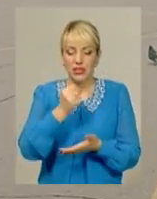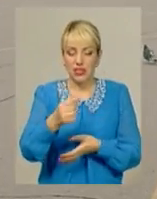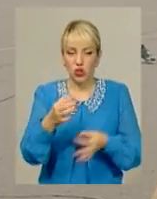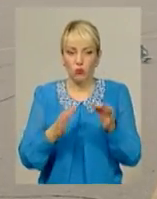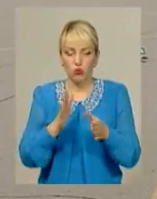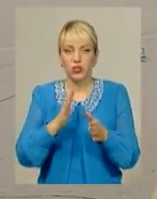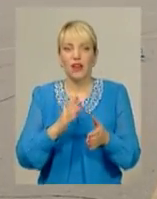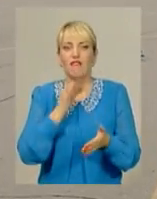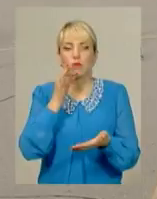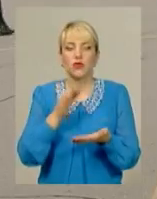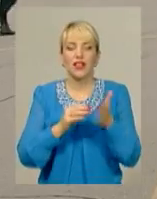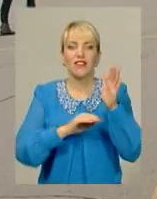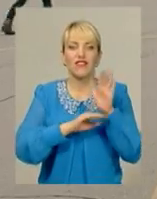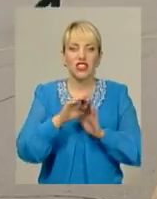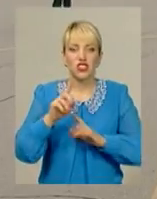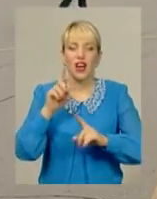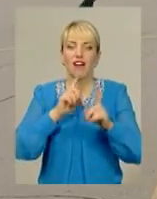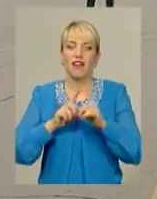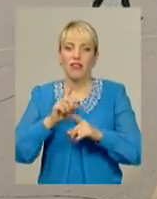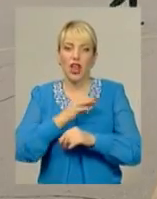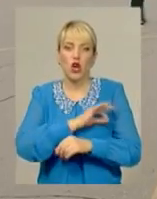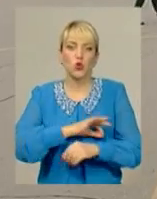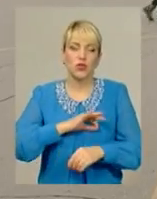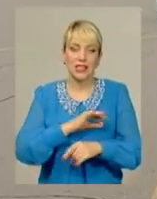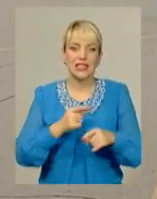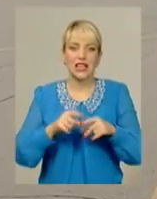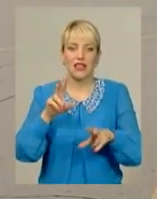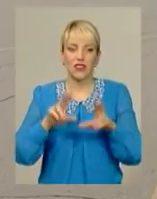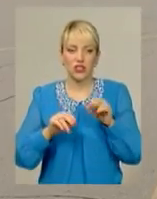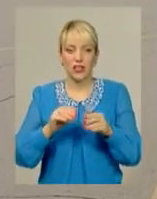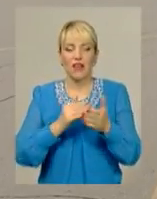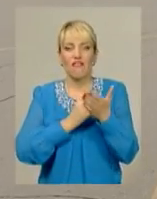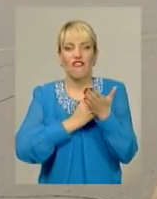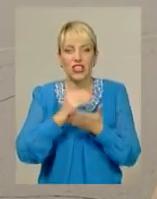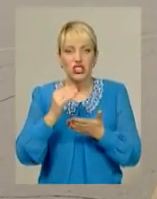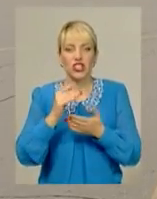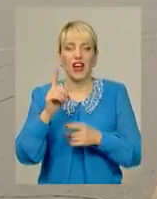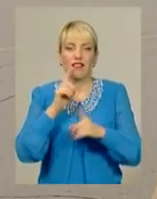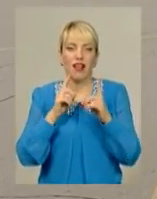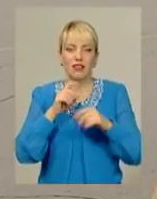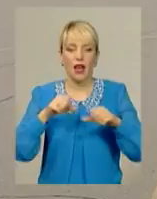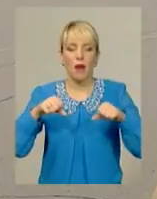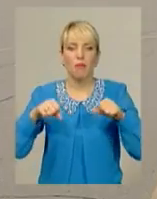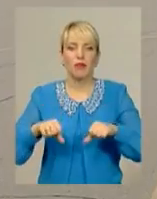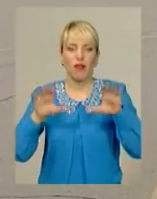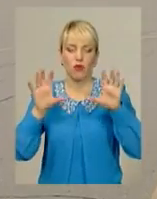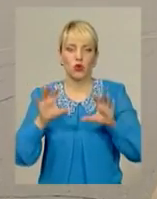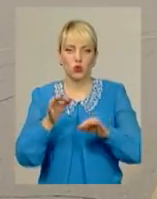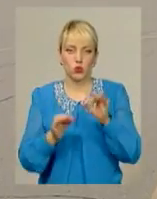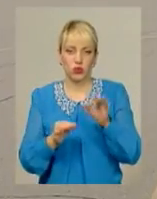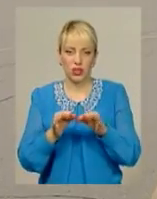Вища Рада Юстиції, котра відтепер називатиметься Вища Рада Правосуддя. Її члени – судді, котрі